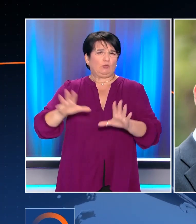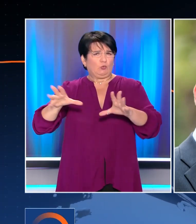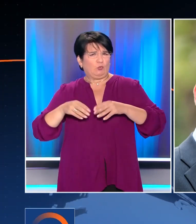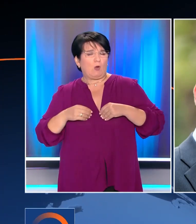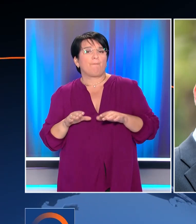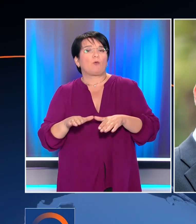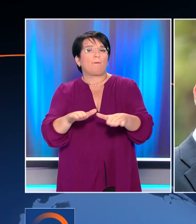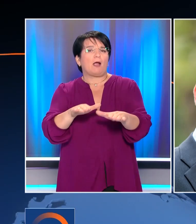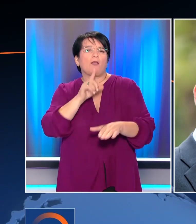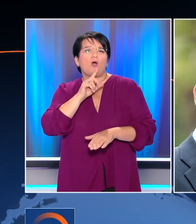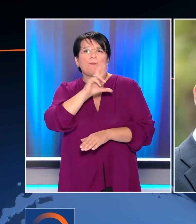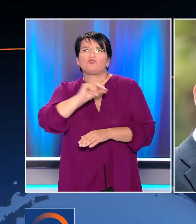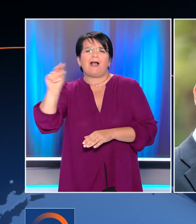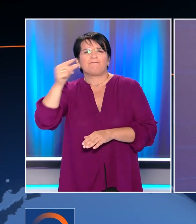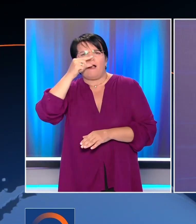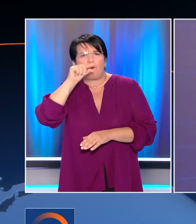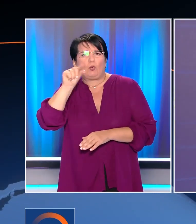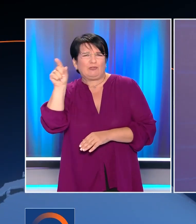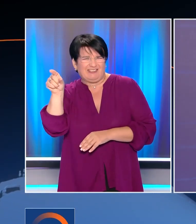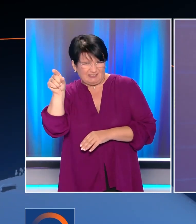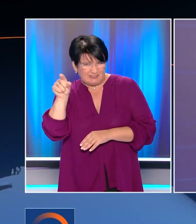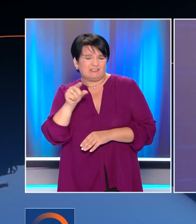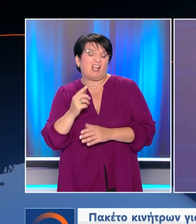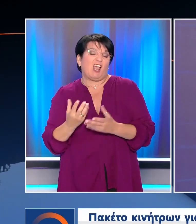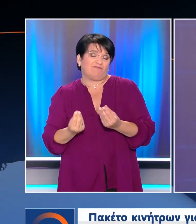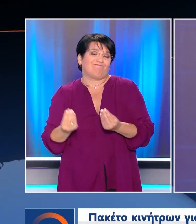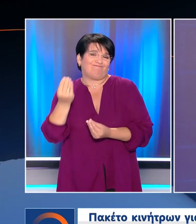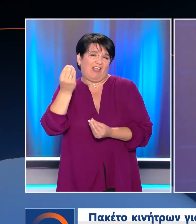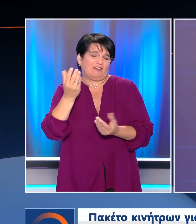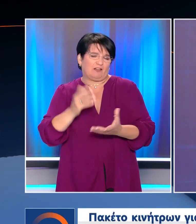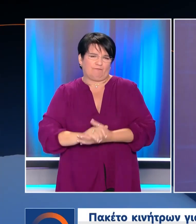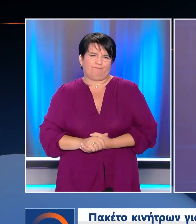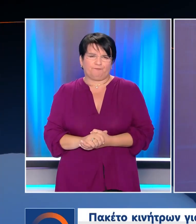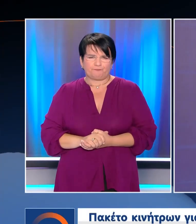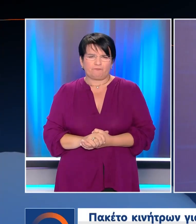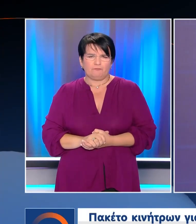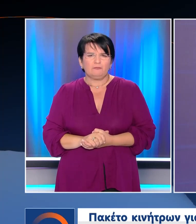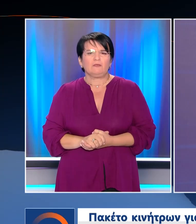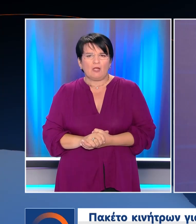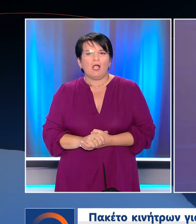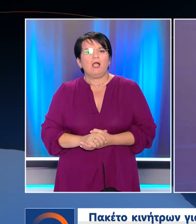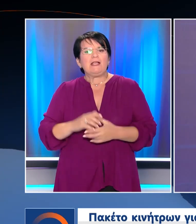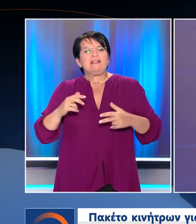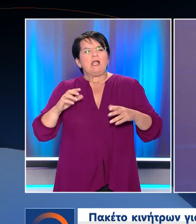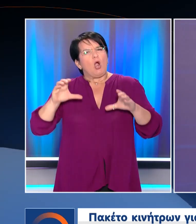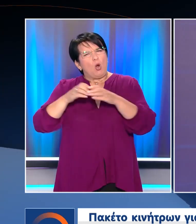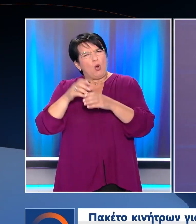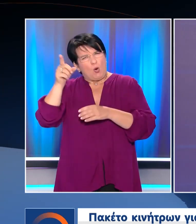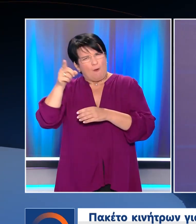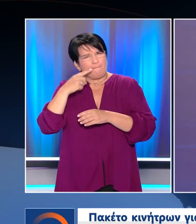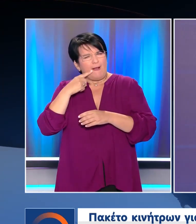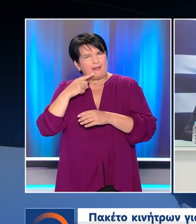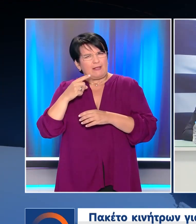την προπαγάνδα του Πούτιν Και ισανότερα Πακέτο κινήτρων για να επιστρέψουν οι καταναλωτές Στο πετρέλαιο